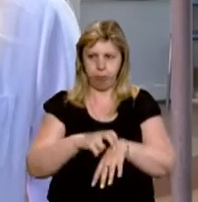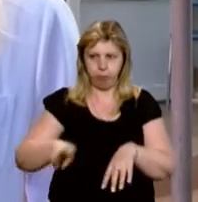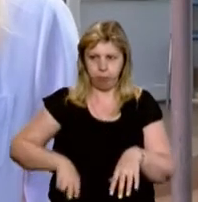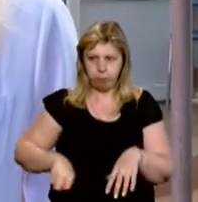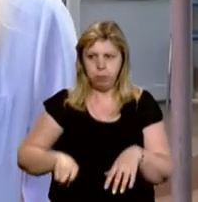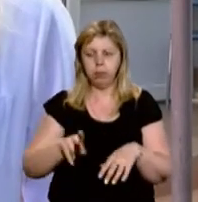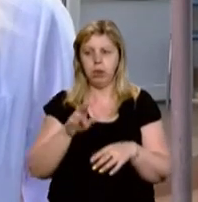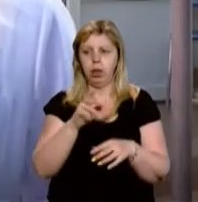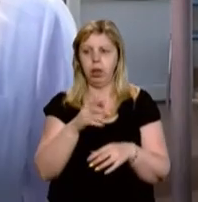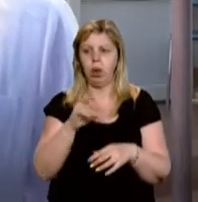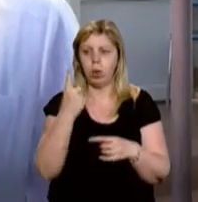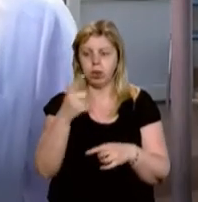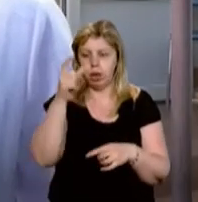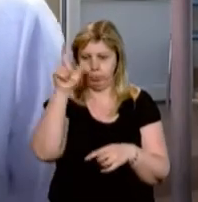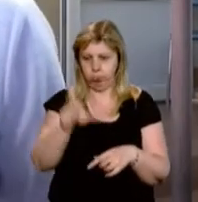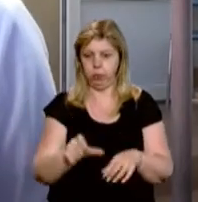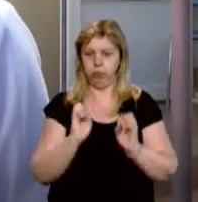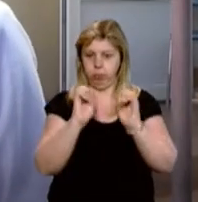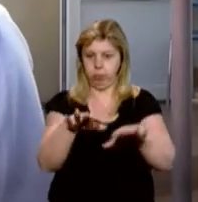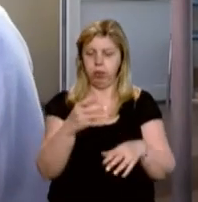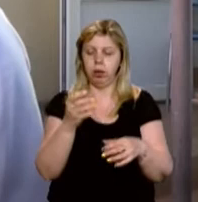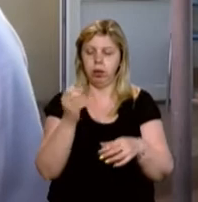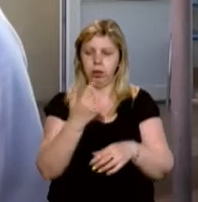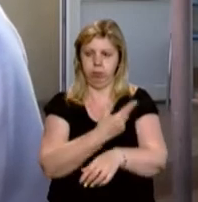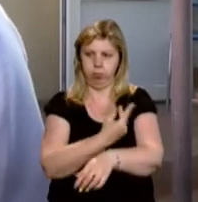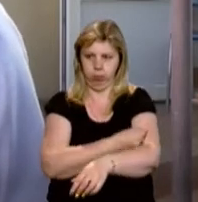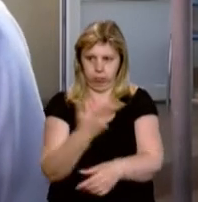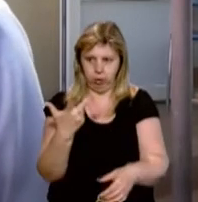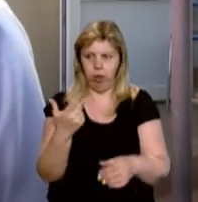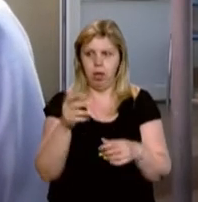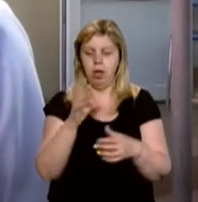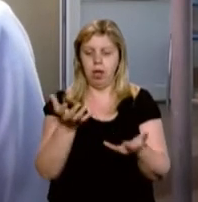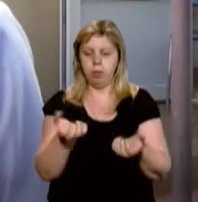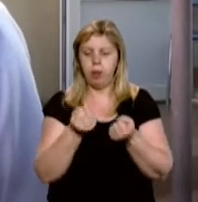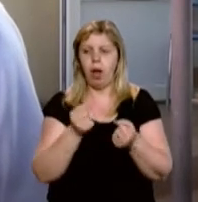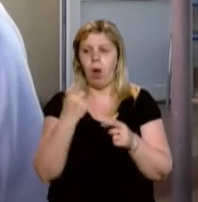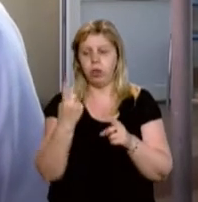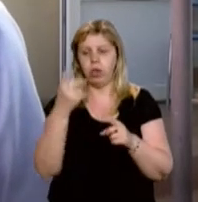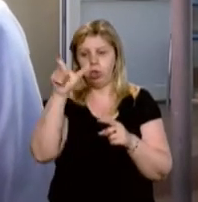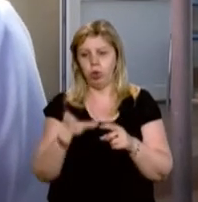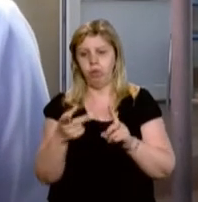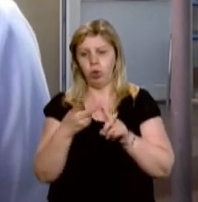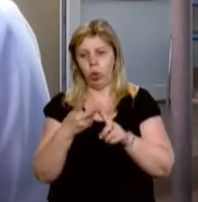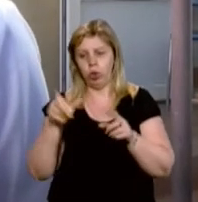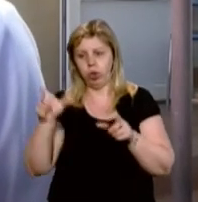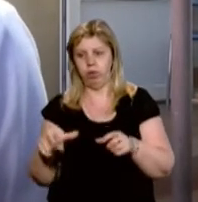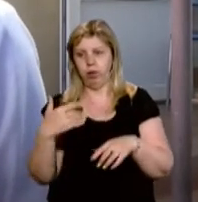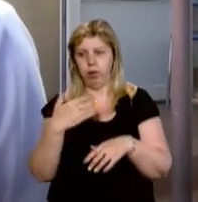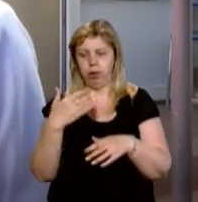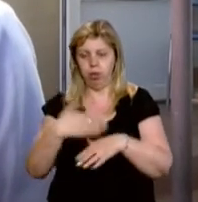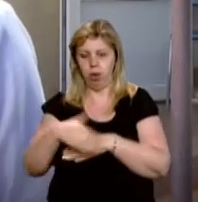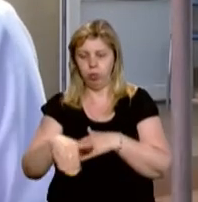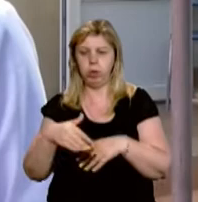роботи Катерина Фільо. Одна особа заходить маніпуляційно, проводиться забір крові, і одна особа очікує, проводиться